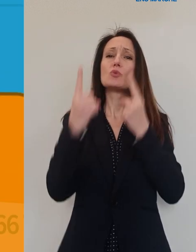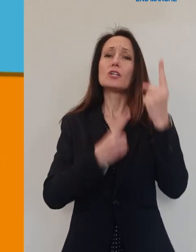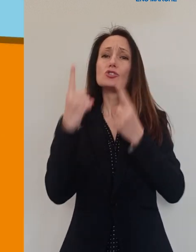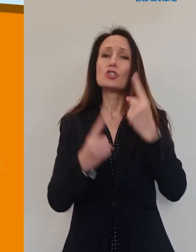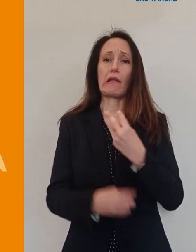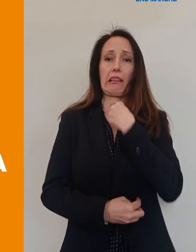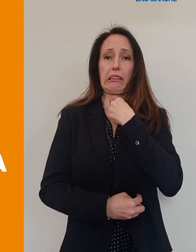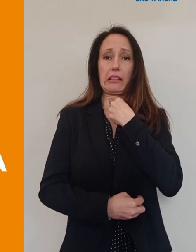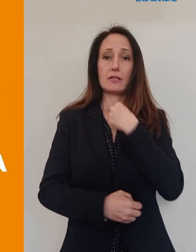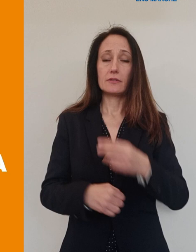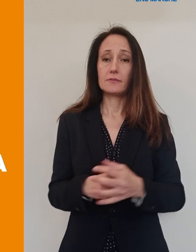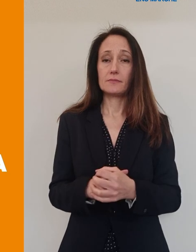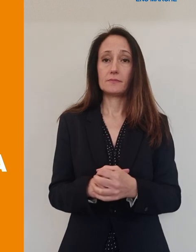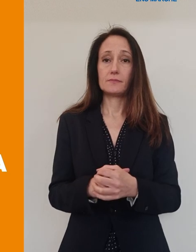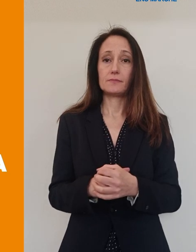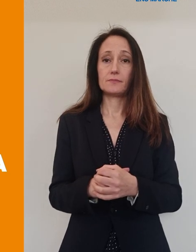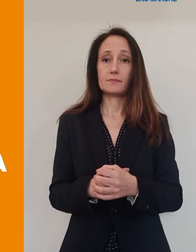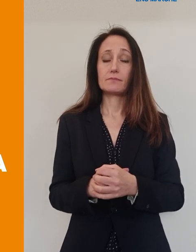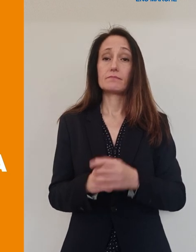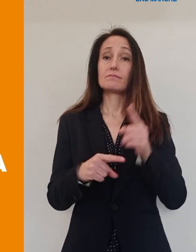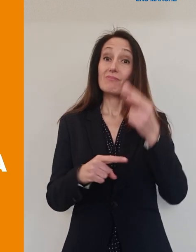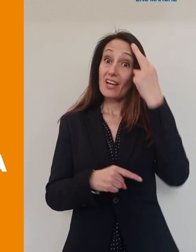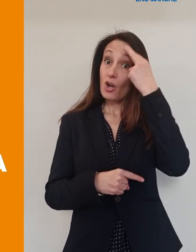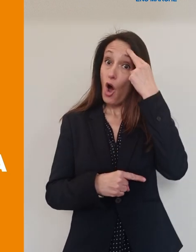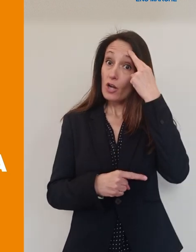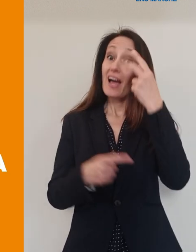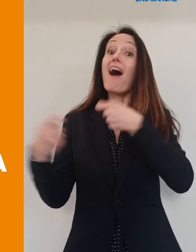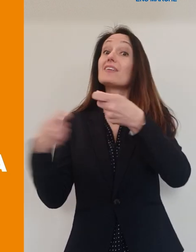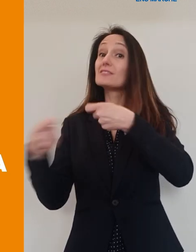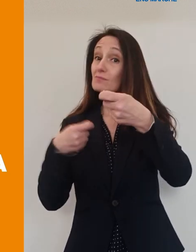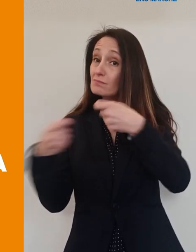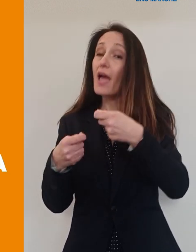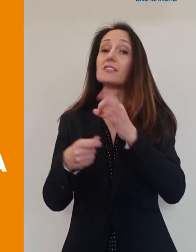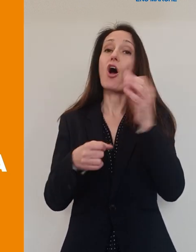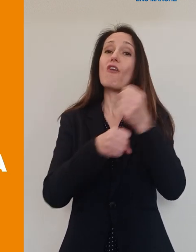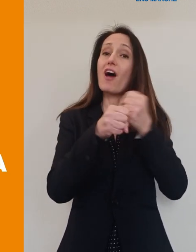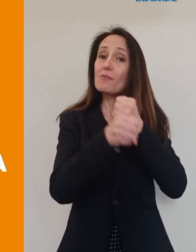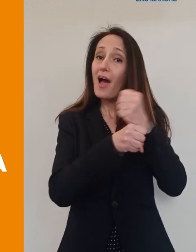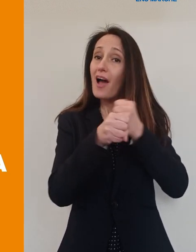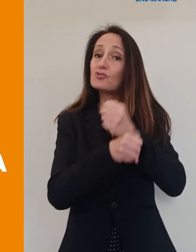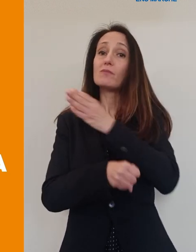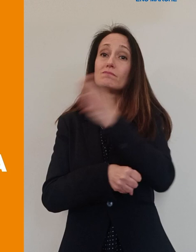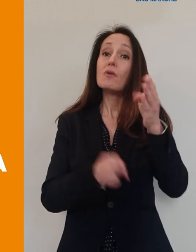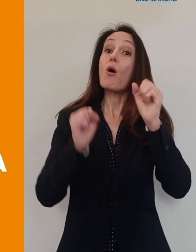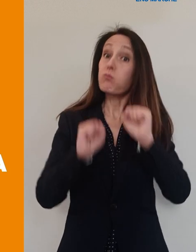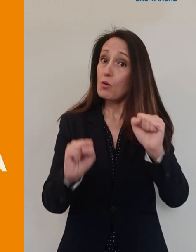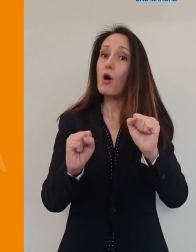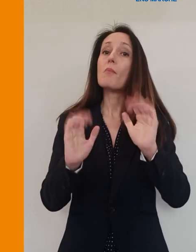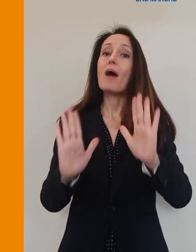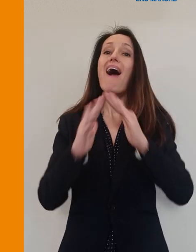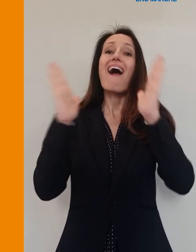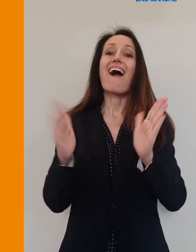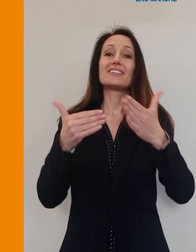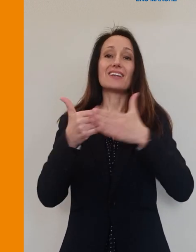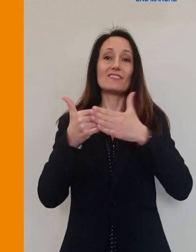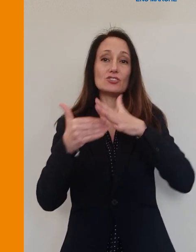Ricorda che puoi fare la spesa o recarti in farmacia, ma solo vicino a casa e comunque all'interno del tuo comune.